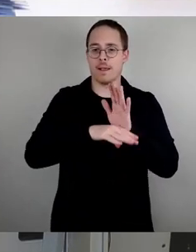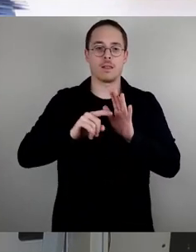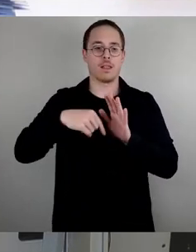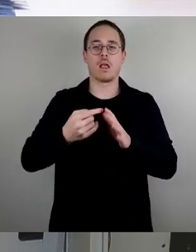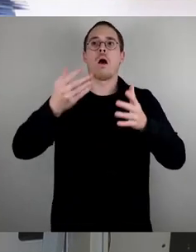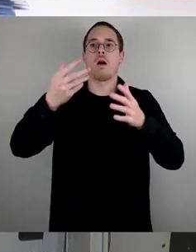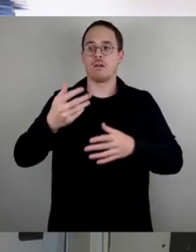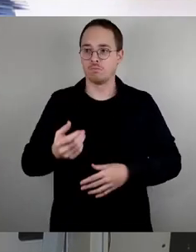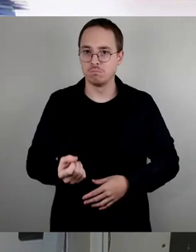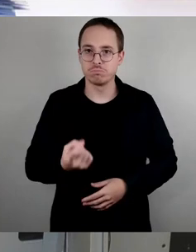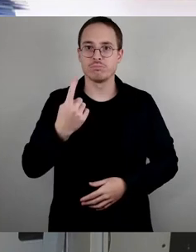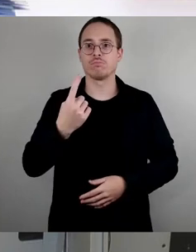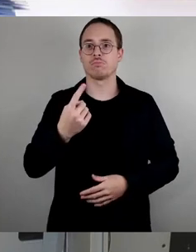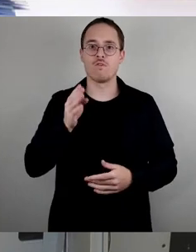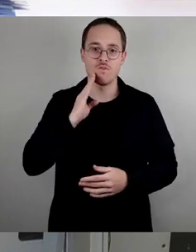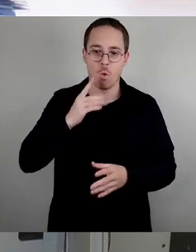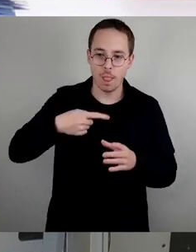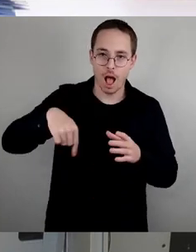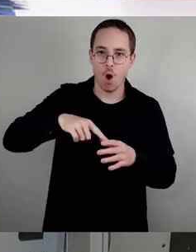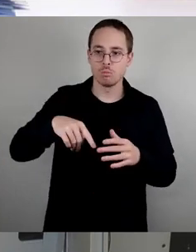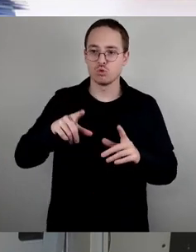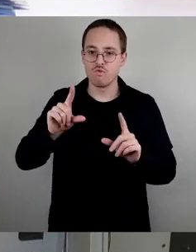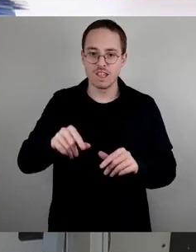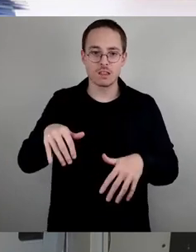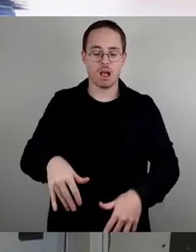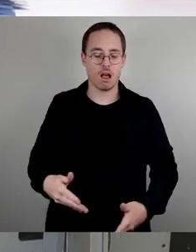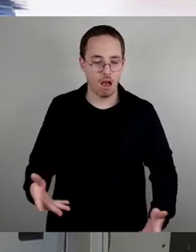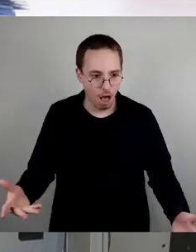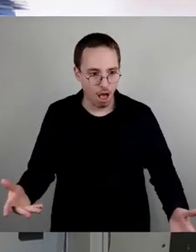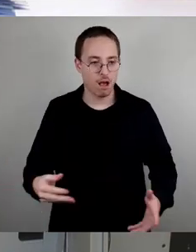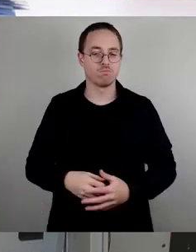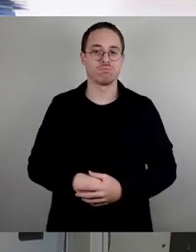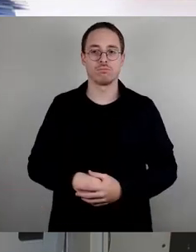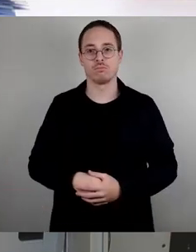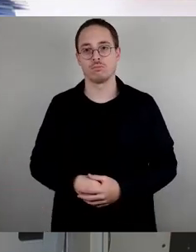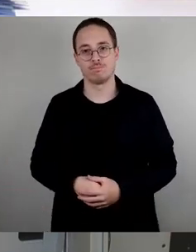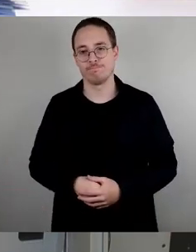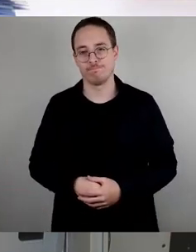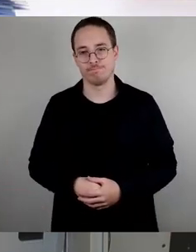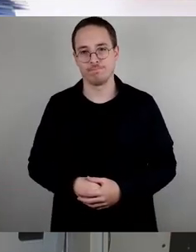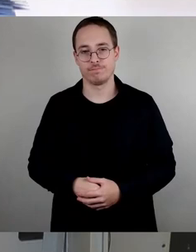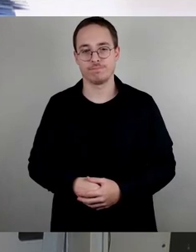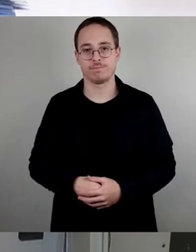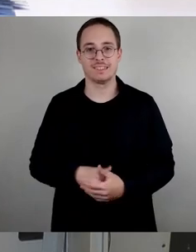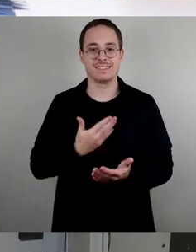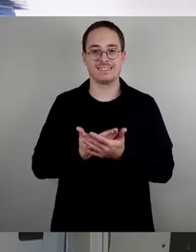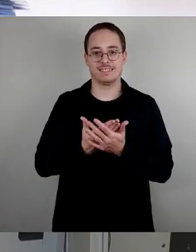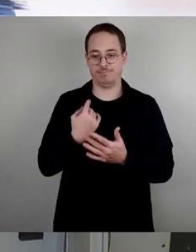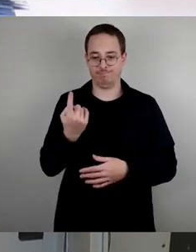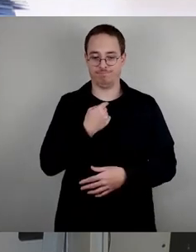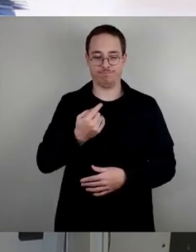ist jedenfalls kontraproduktiv. Entsprechend bitten wir als FDP-Fraktion um Zustimmung zu unserer Ersetzung und einer Ablehnung zur Erstellung